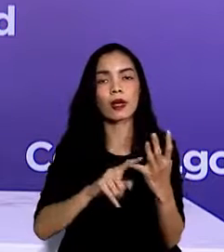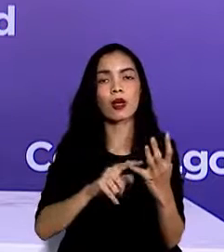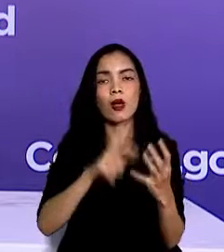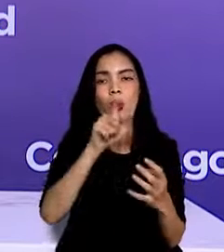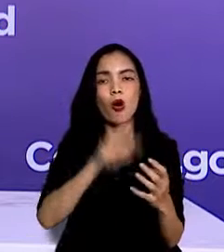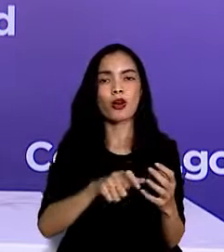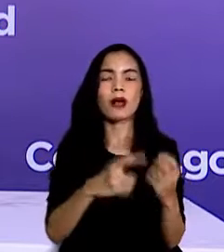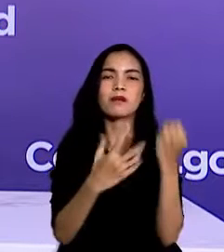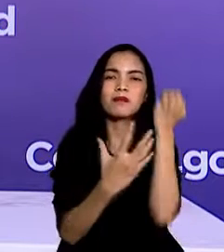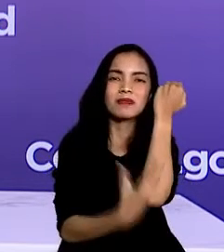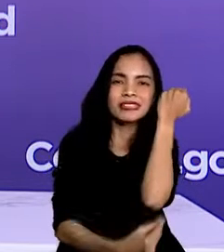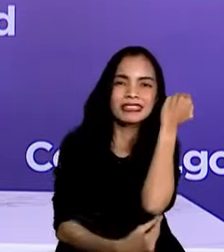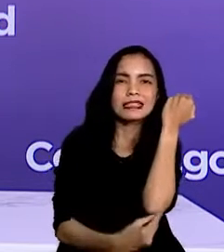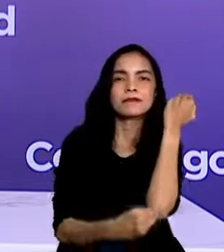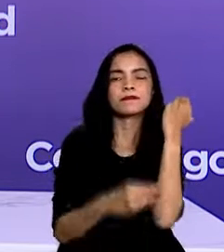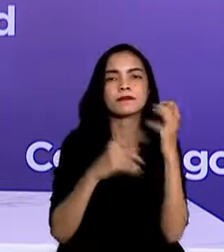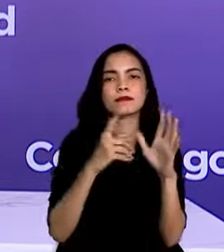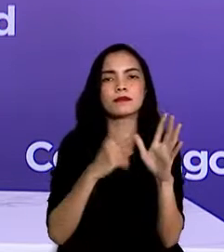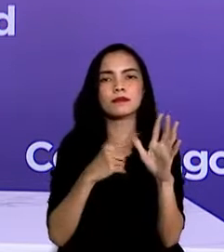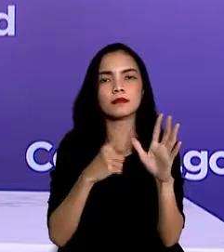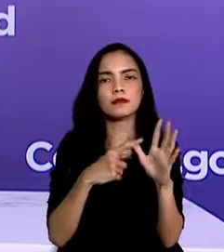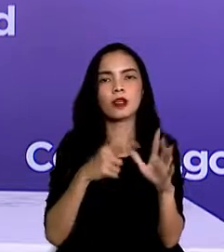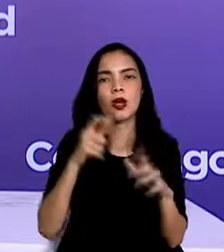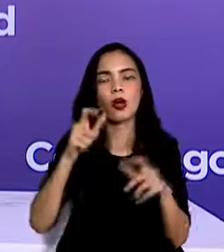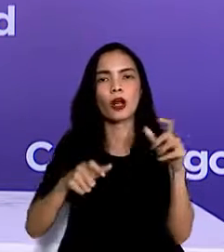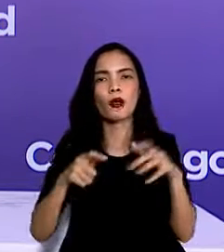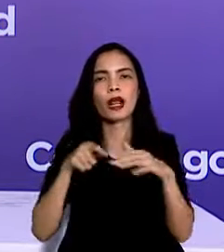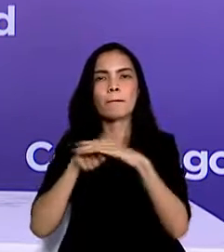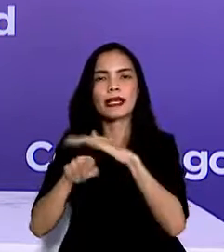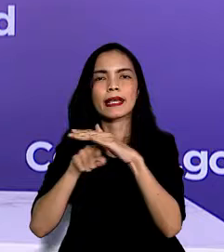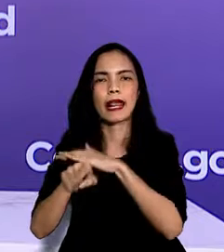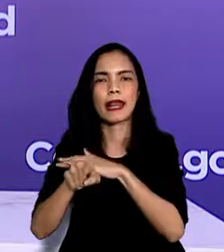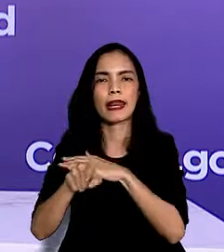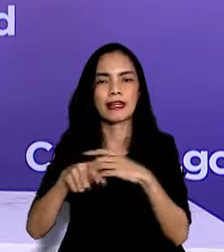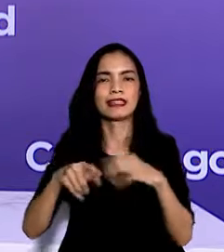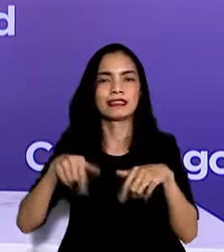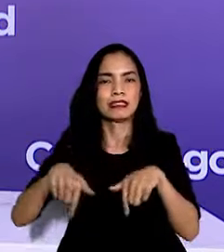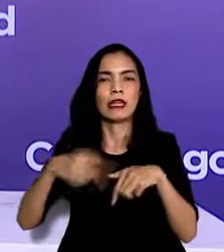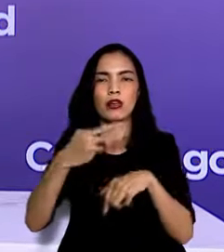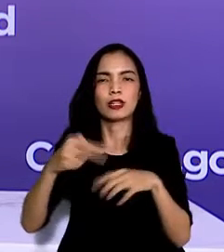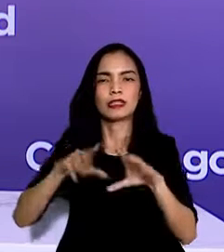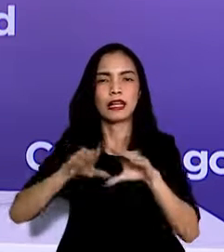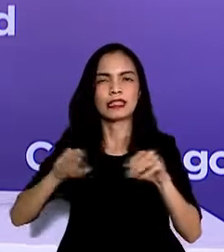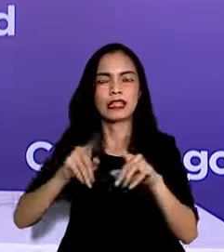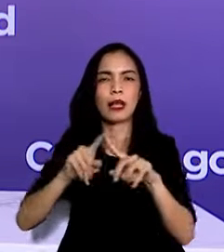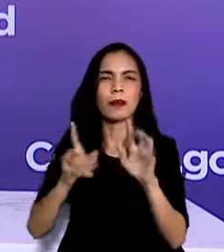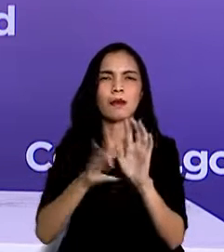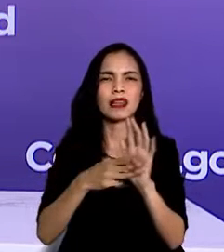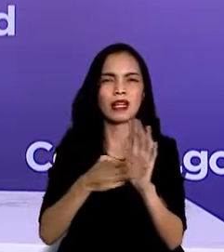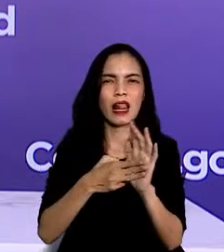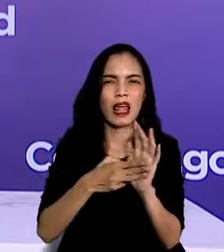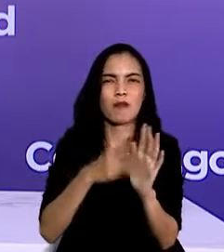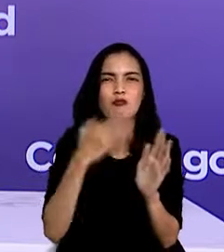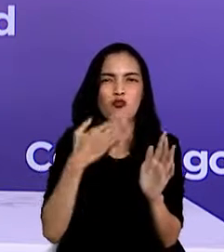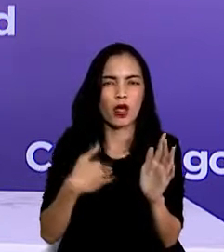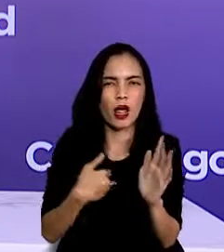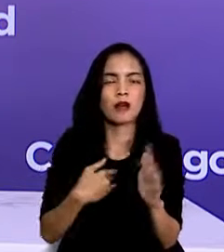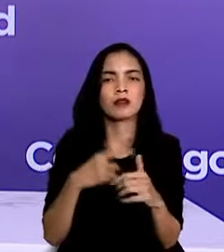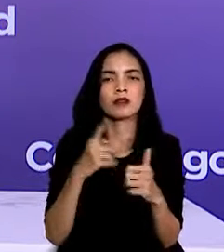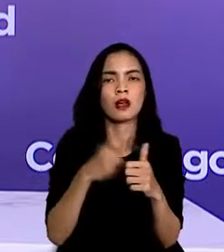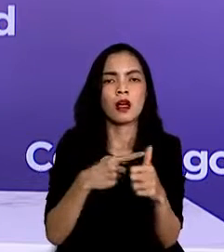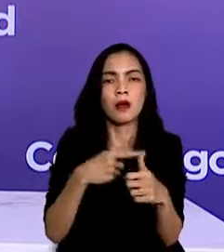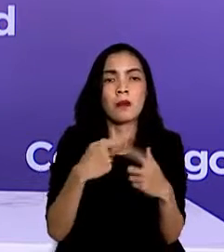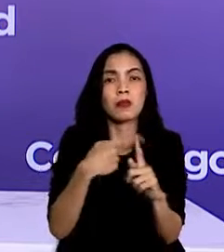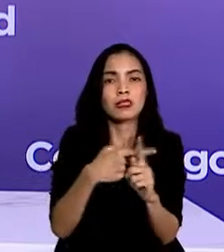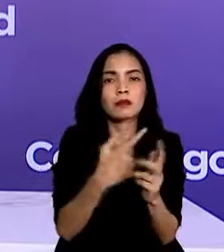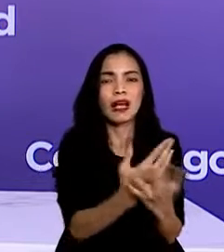masalah kesejahteraan sosial, dan pekerja migran Indonesia bermasalah serta masyarakat lainnya yang belum memiliki